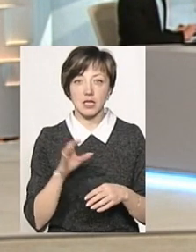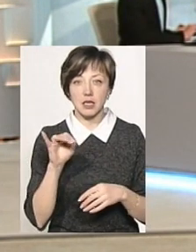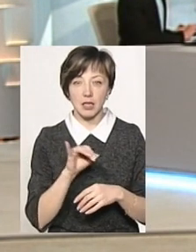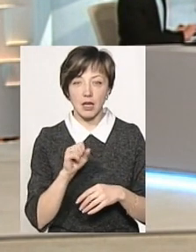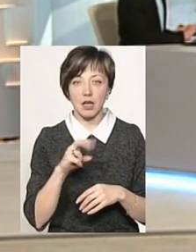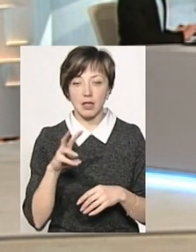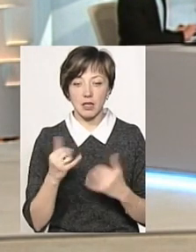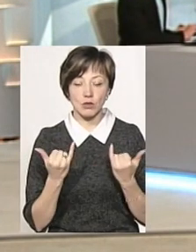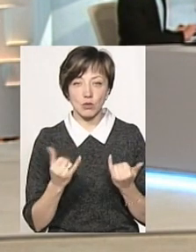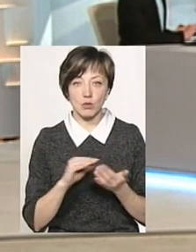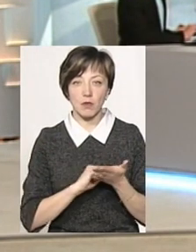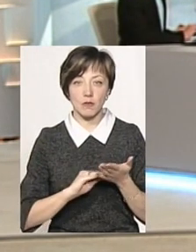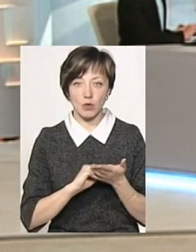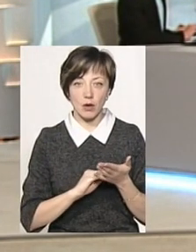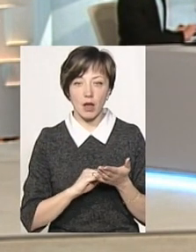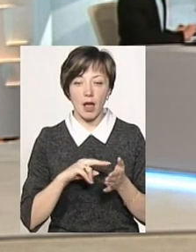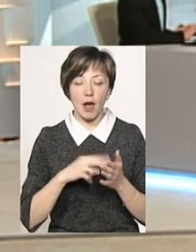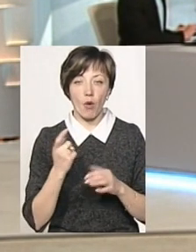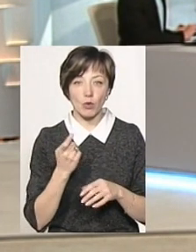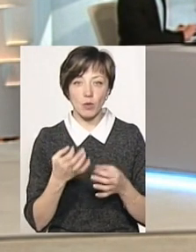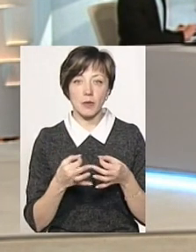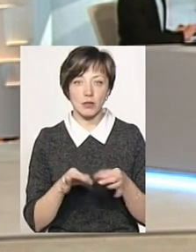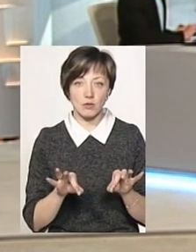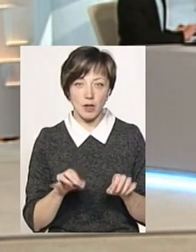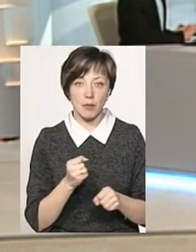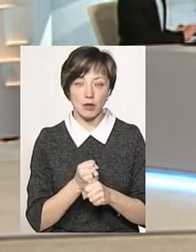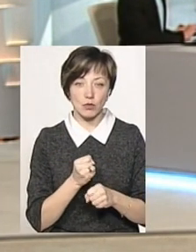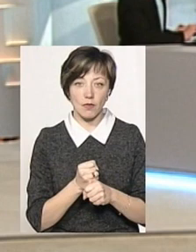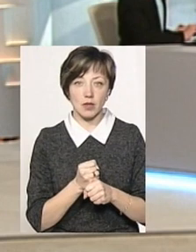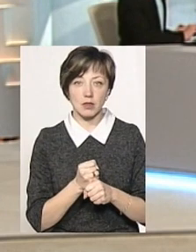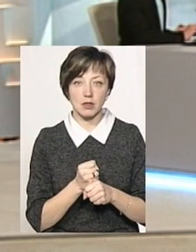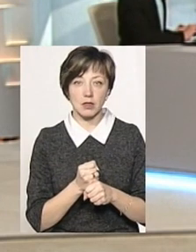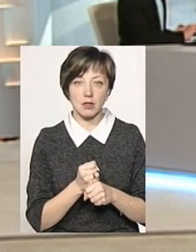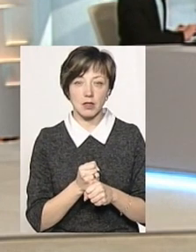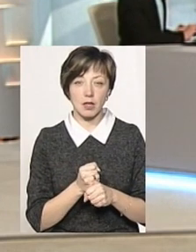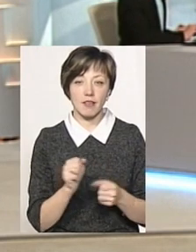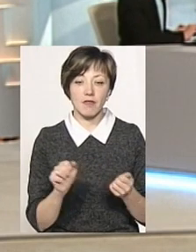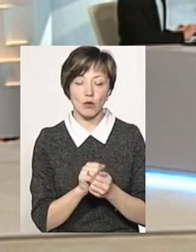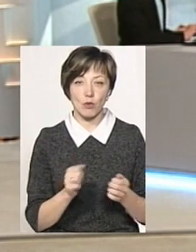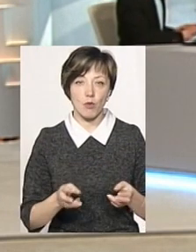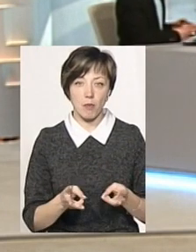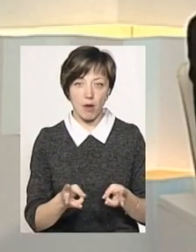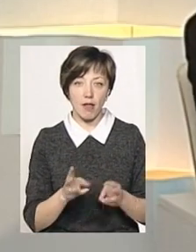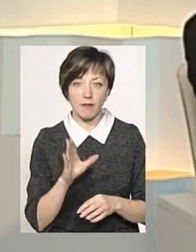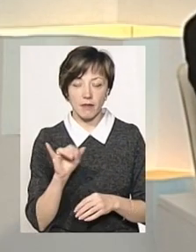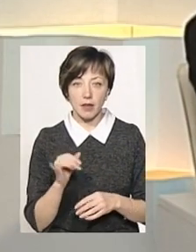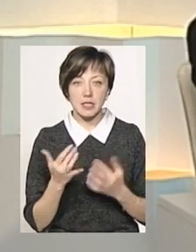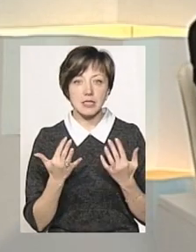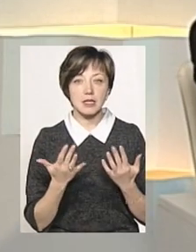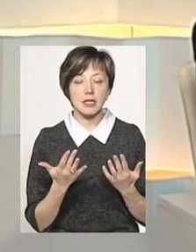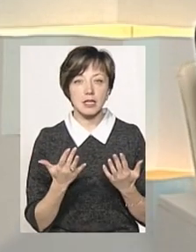Ну, але сьогодні, я ще раз повторюю, економіка ще дозволяє працювати нам на твердому паливі. А